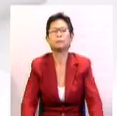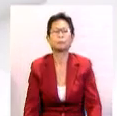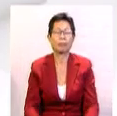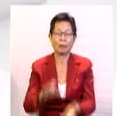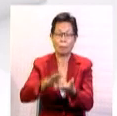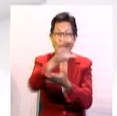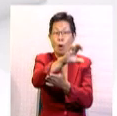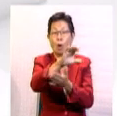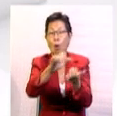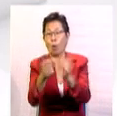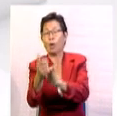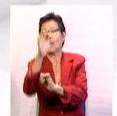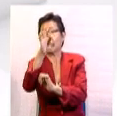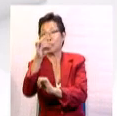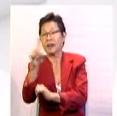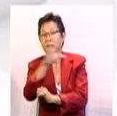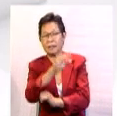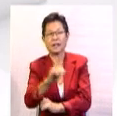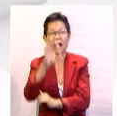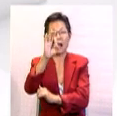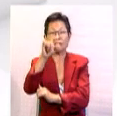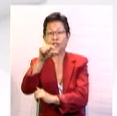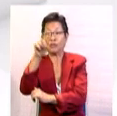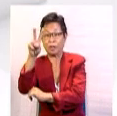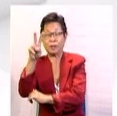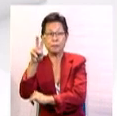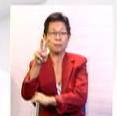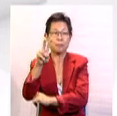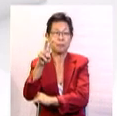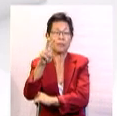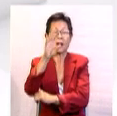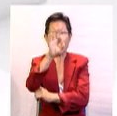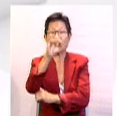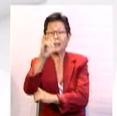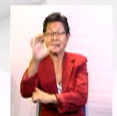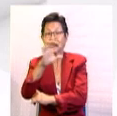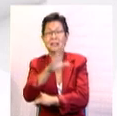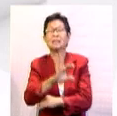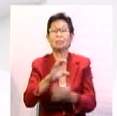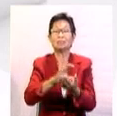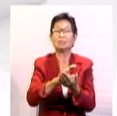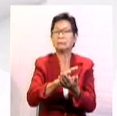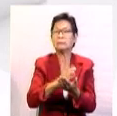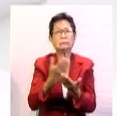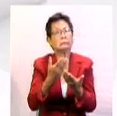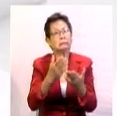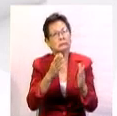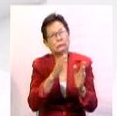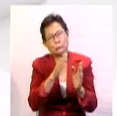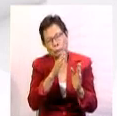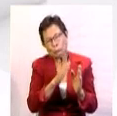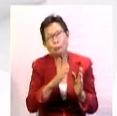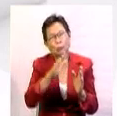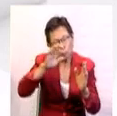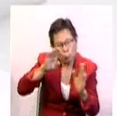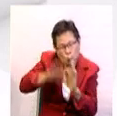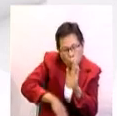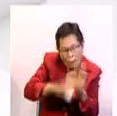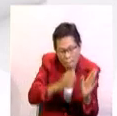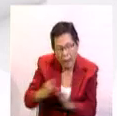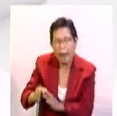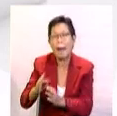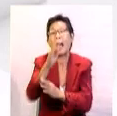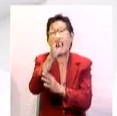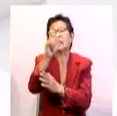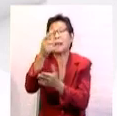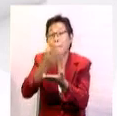Pelaburan oleh Felda dan Felda Investment Corporation Sindriam Berhad, FIC, kurang strategik dengan sebahagian aset dibeli